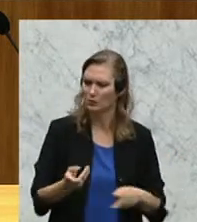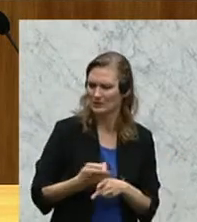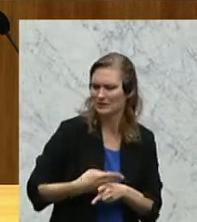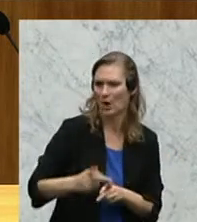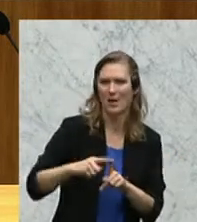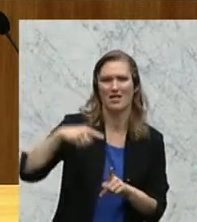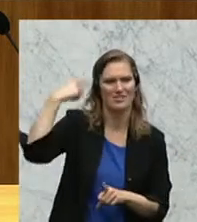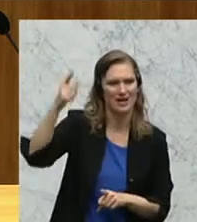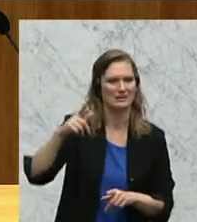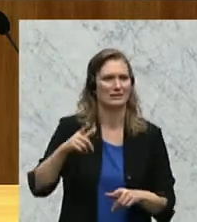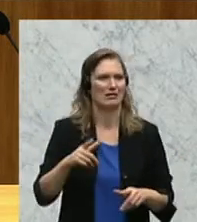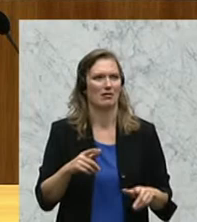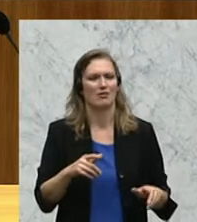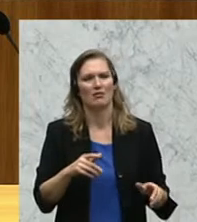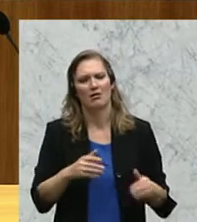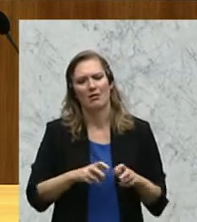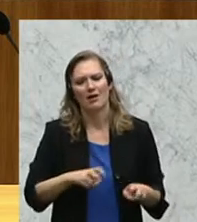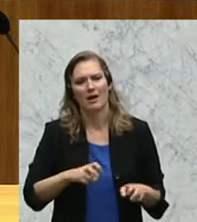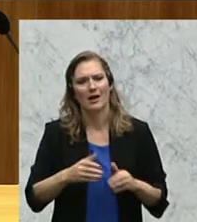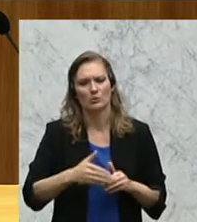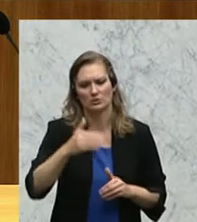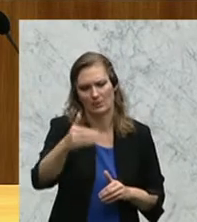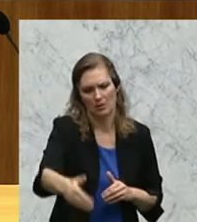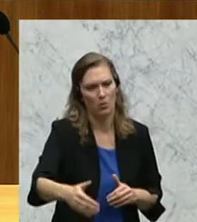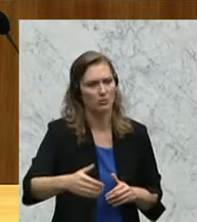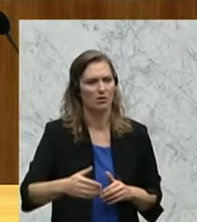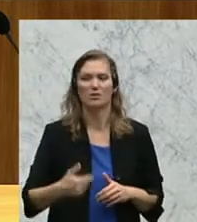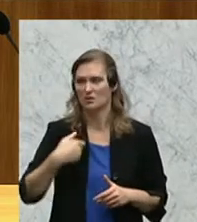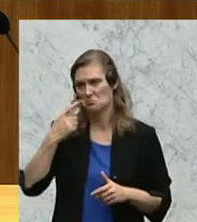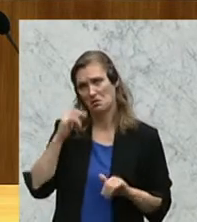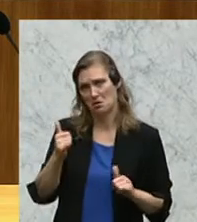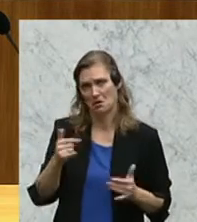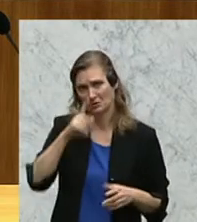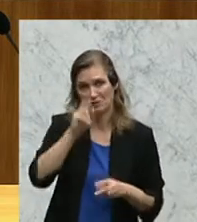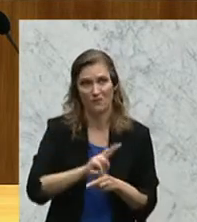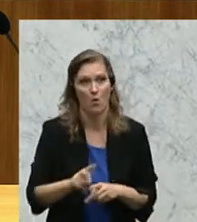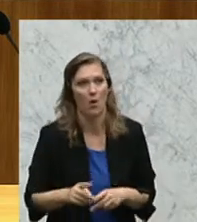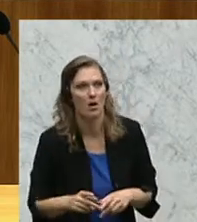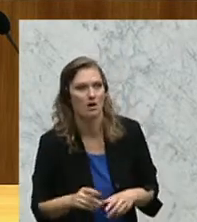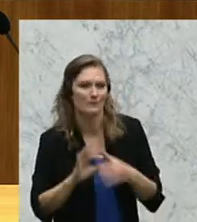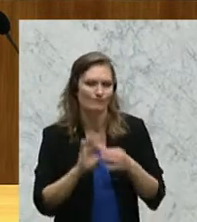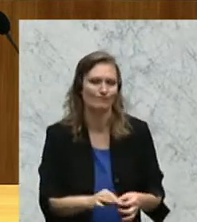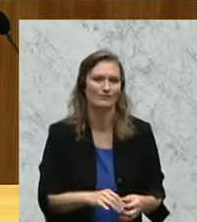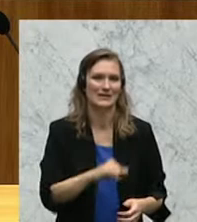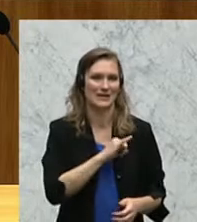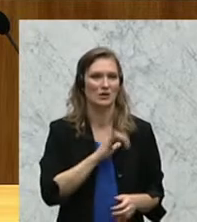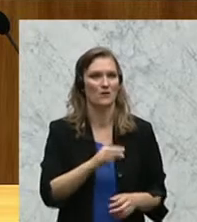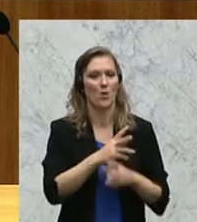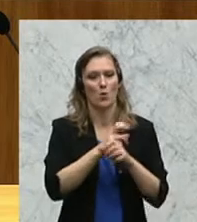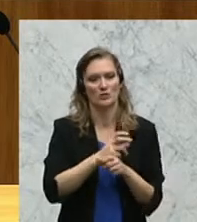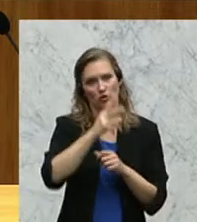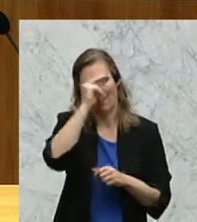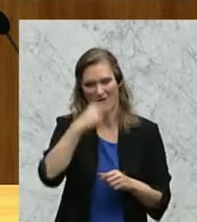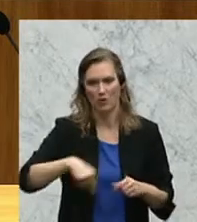Legislaturperiode machen werden, dass wir im Sinne und im Interesse der österreichischen Bevölkerung kein politisches